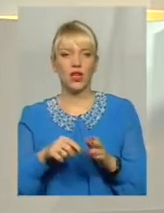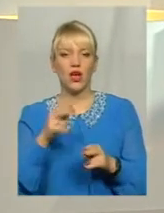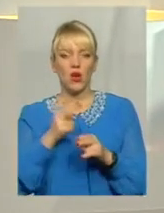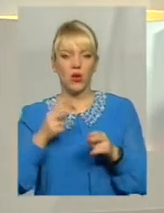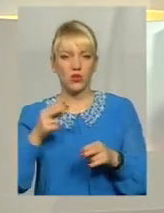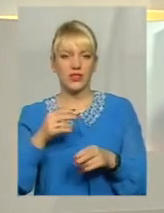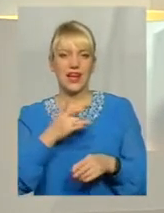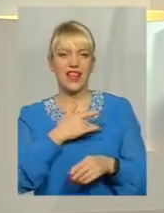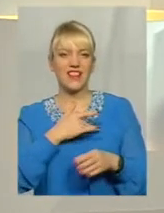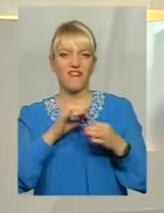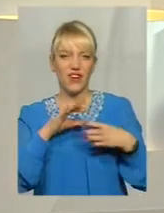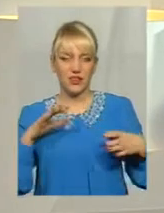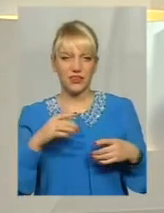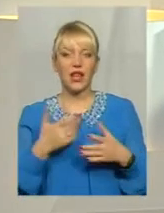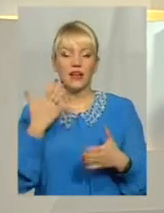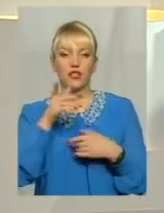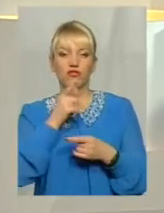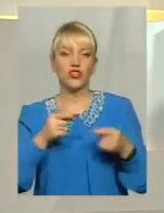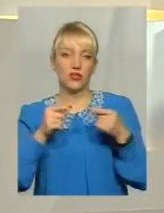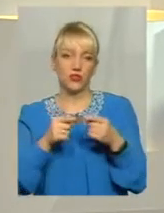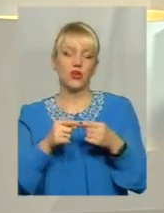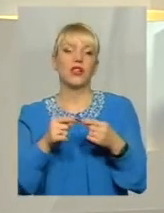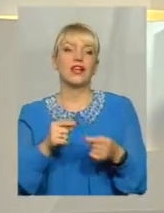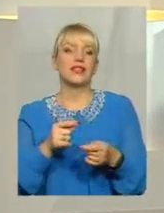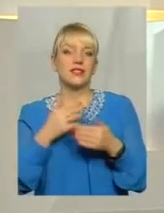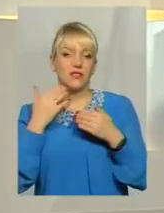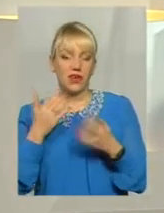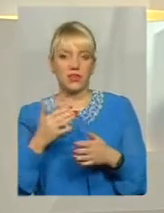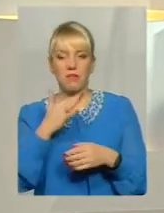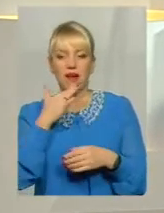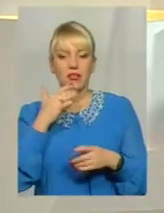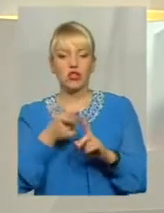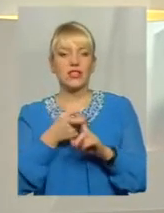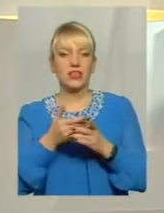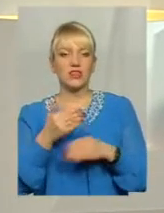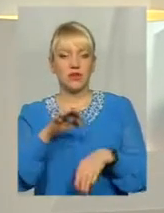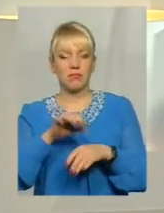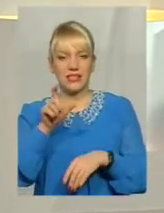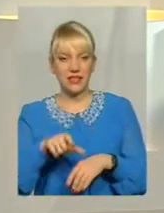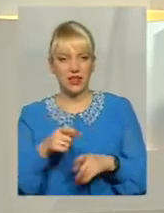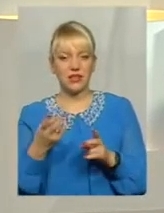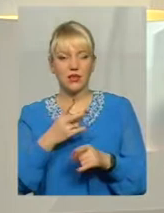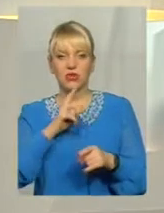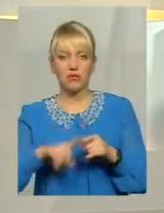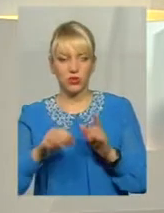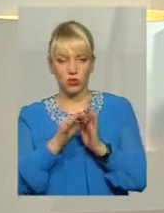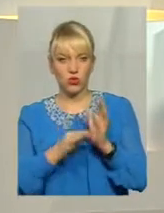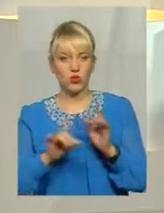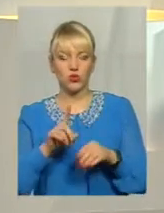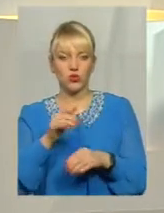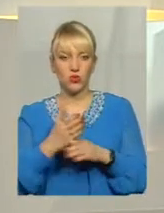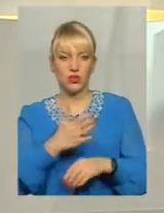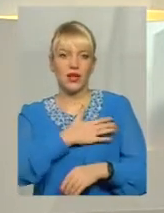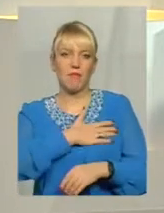казав. В разі вчасного звернення дуже багато залежить з пацієнта. Він має швидко оцінити, що в нього є біль